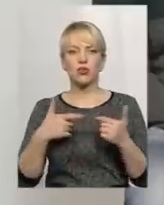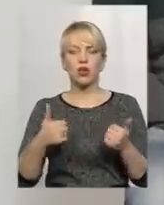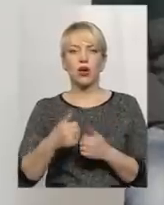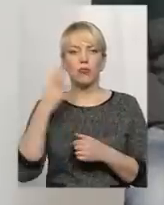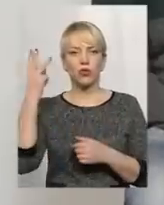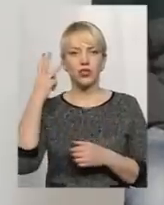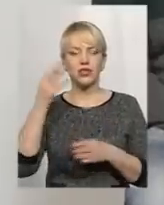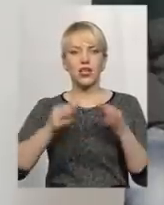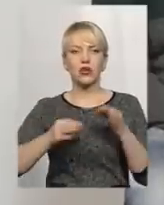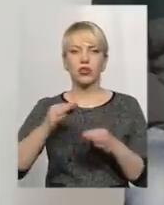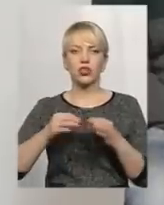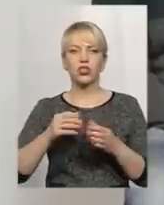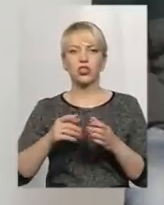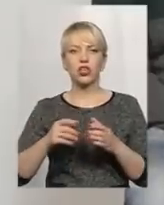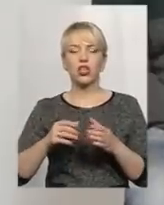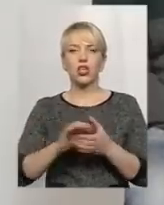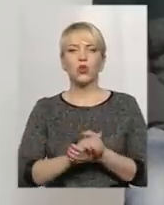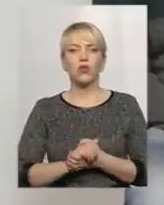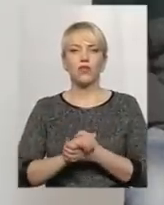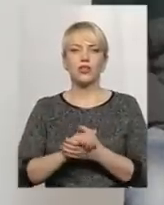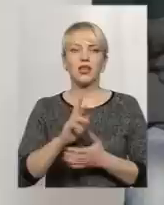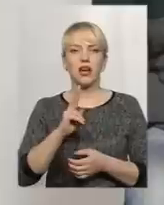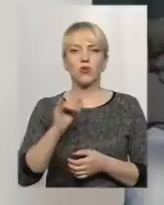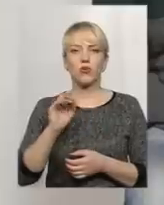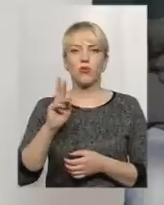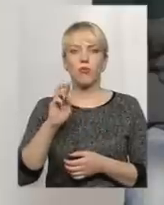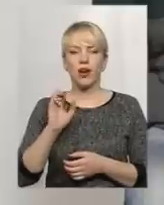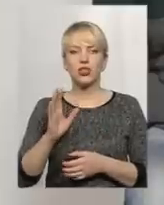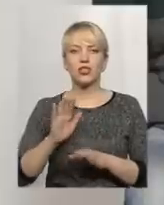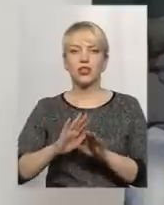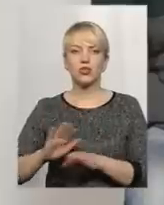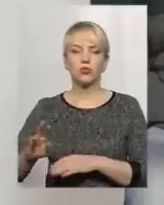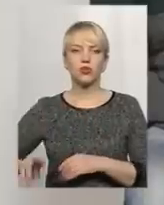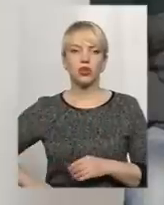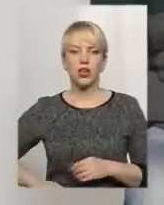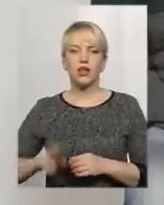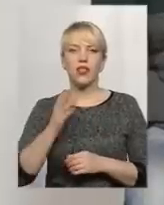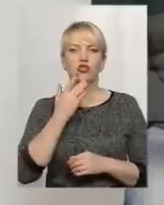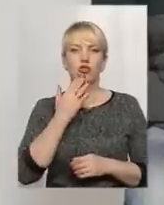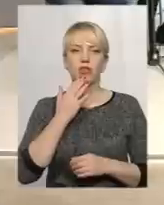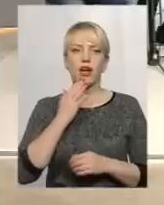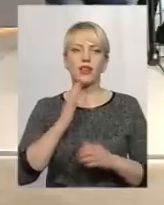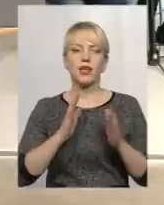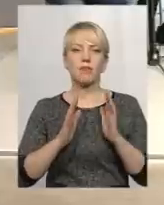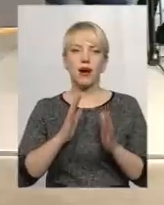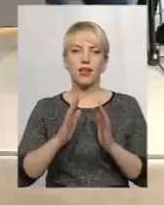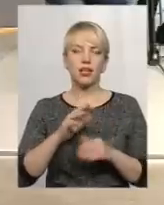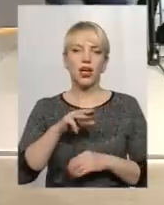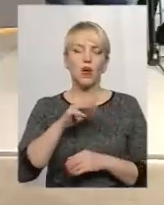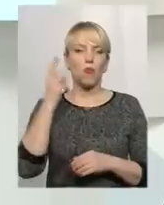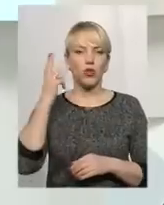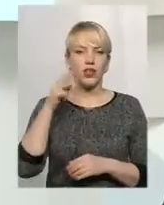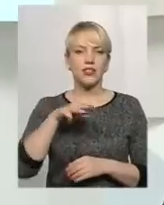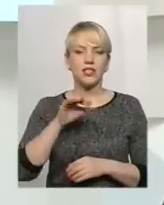товариство», Руслан Якубаш, заступник директора Національного природного парку «Подільські Товтри», по ліву руку від мене Олег